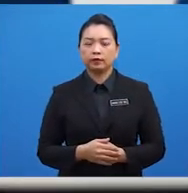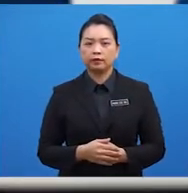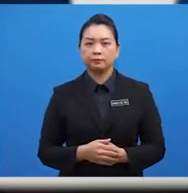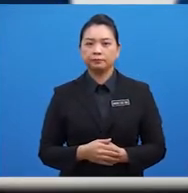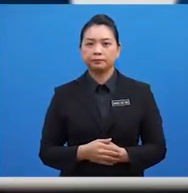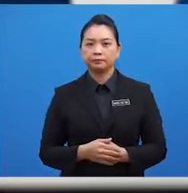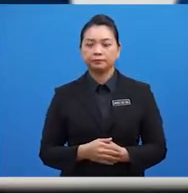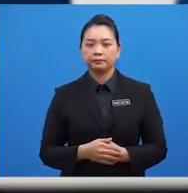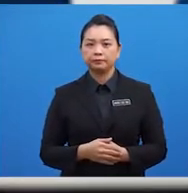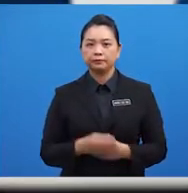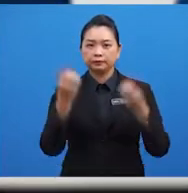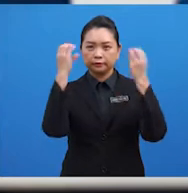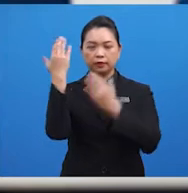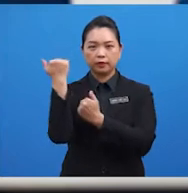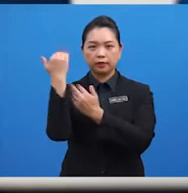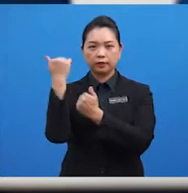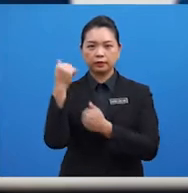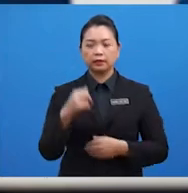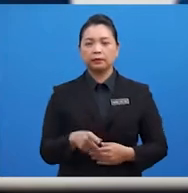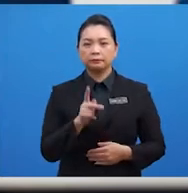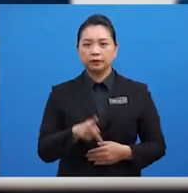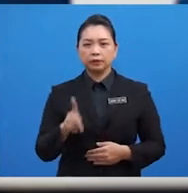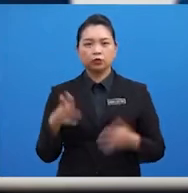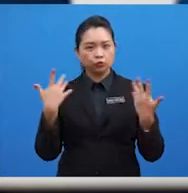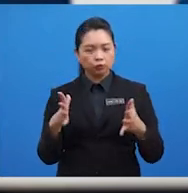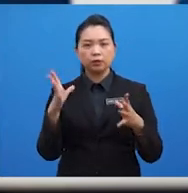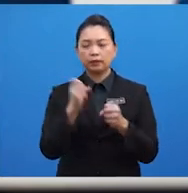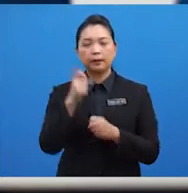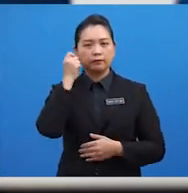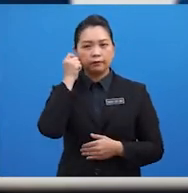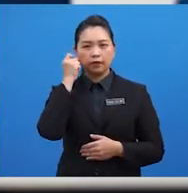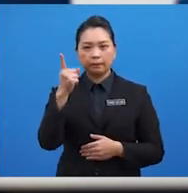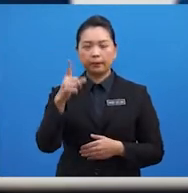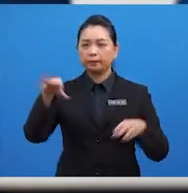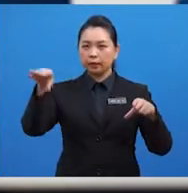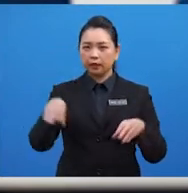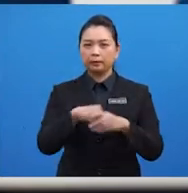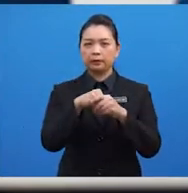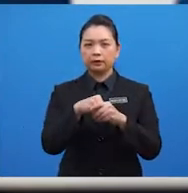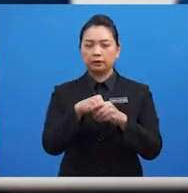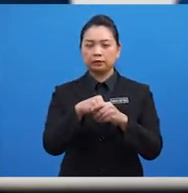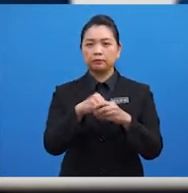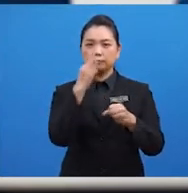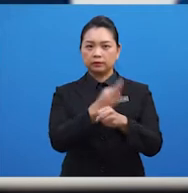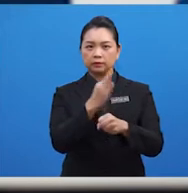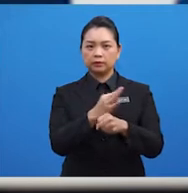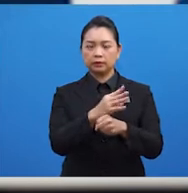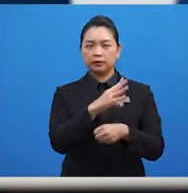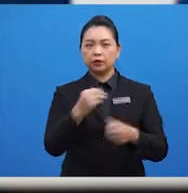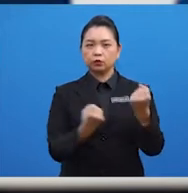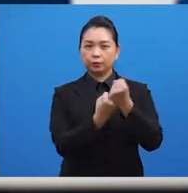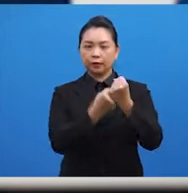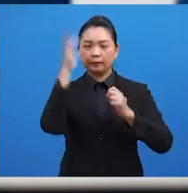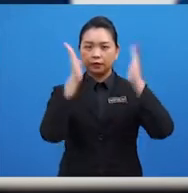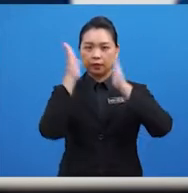-pelajar. Cikgu harap pelajar-pelajar sudah dapat memahami penglibatan, peranan dan